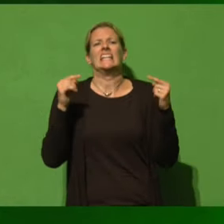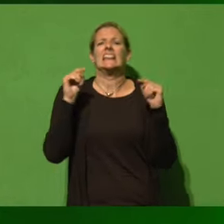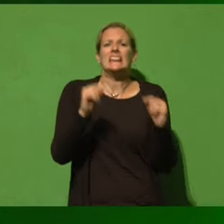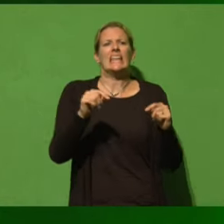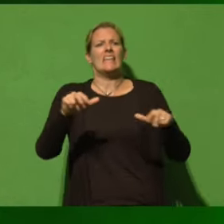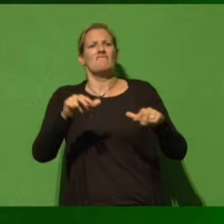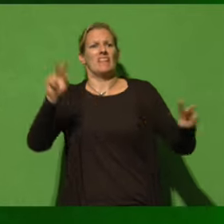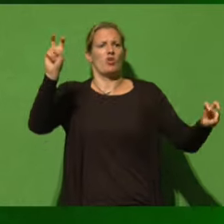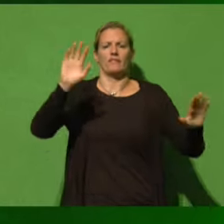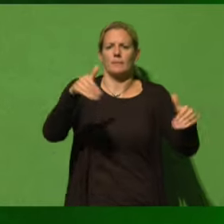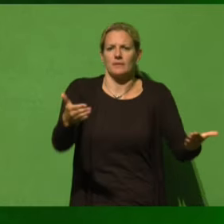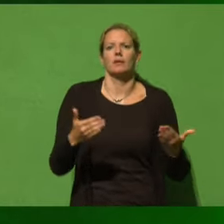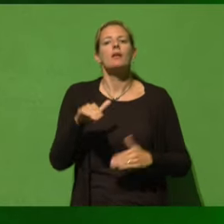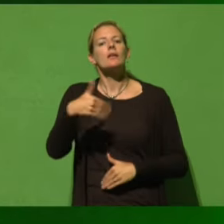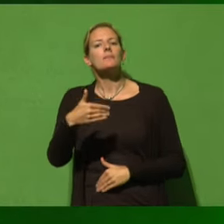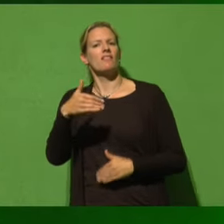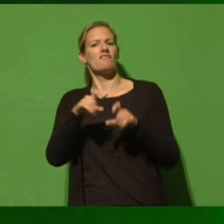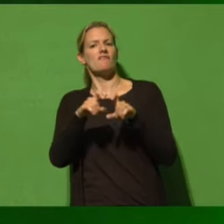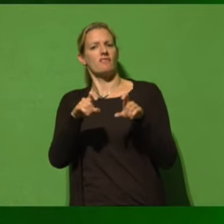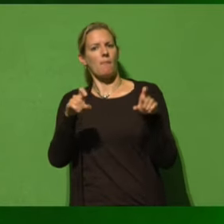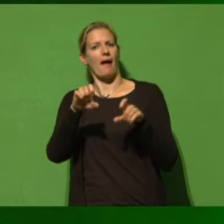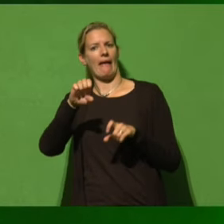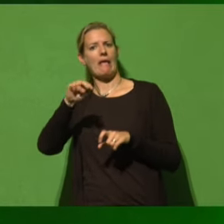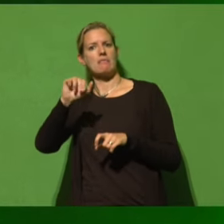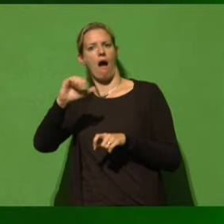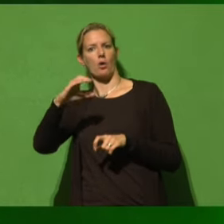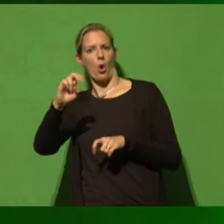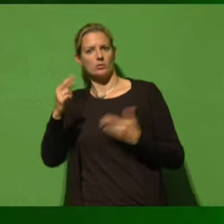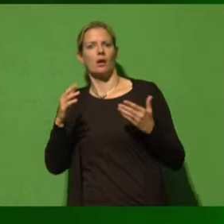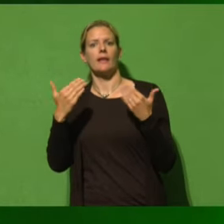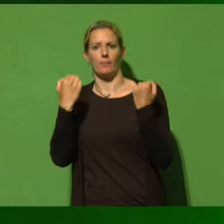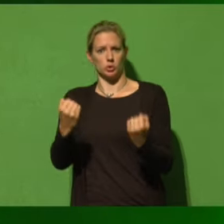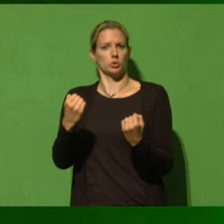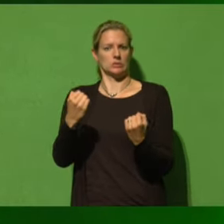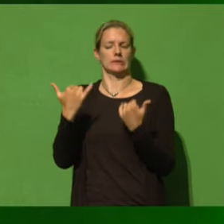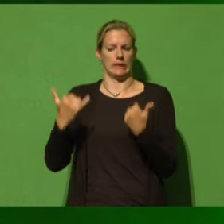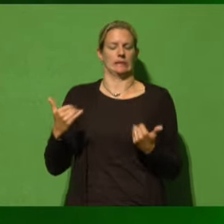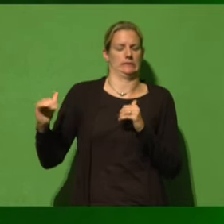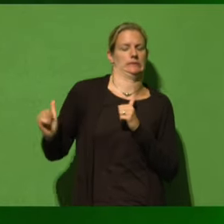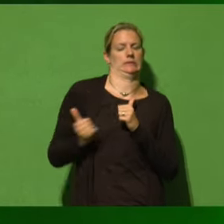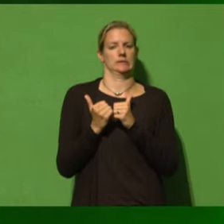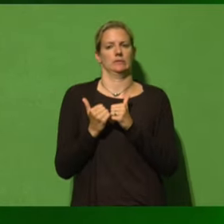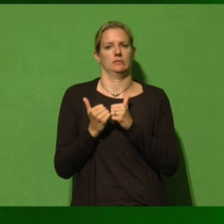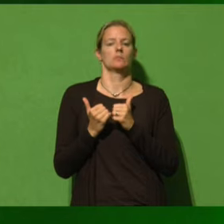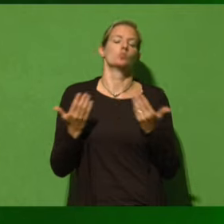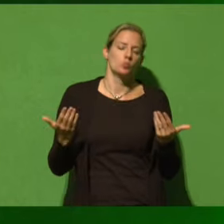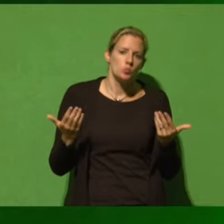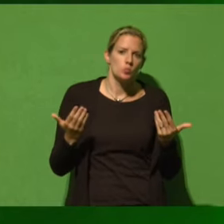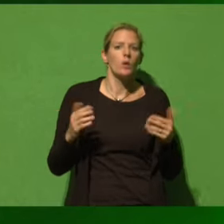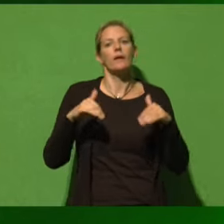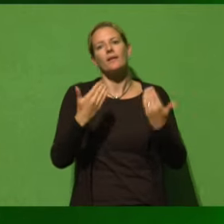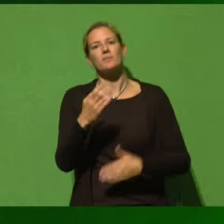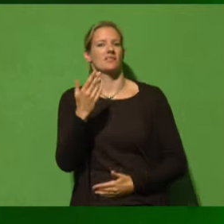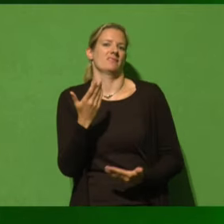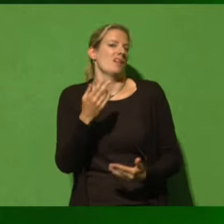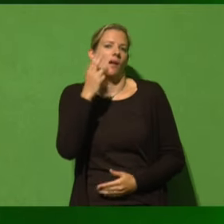Es gibt Enercon, die beim Klimaschutz natürlich auf unserer Seite sind. Es gibt den Braunkohleabbau, der